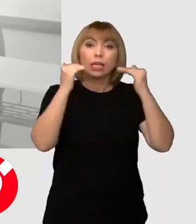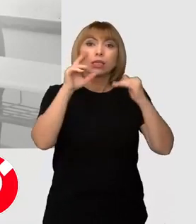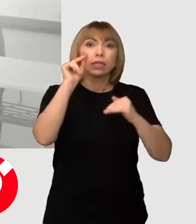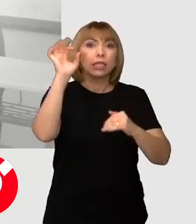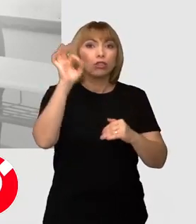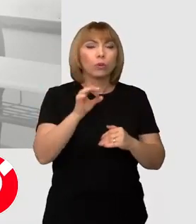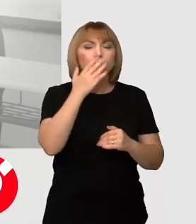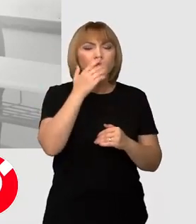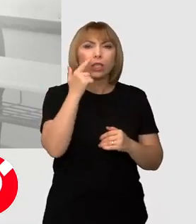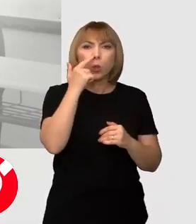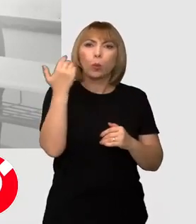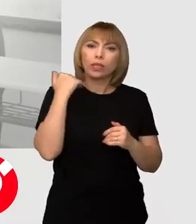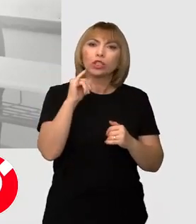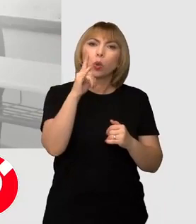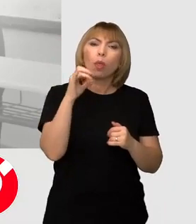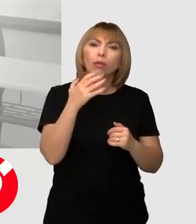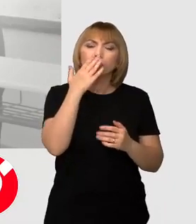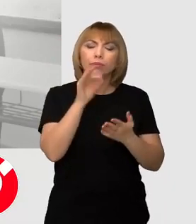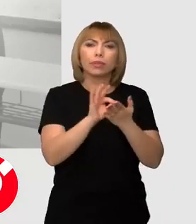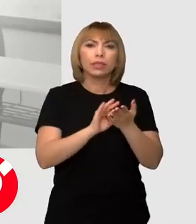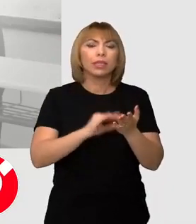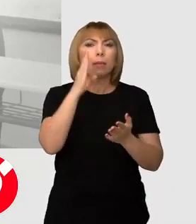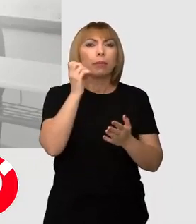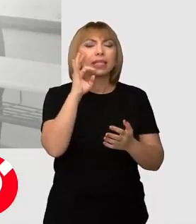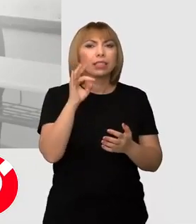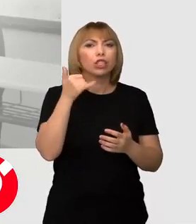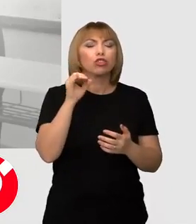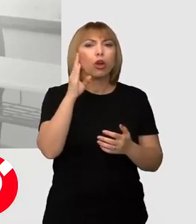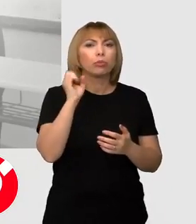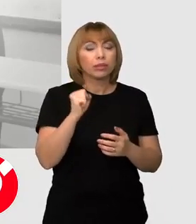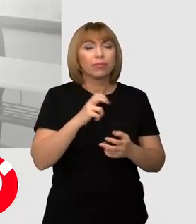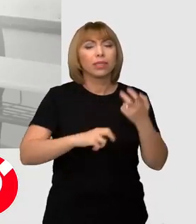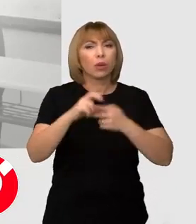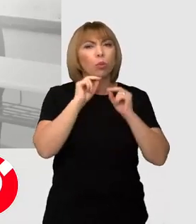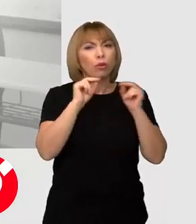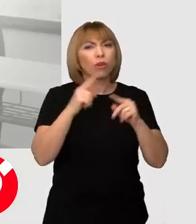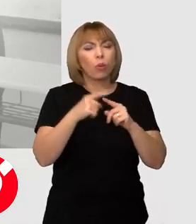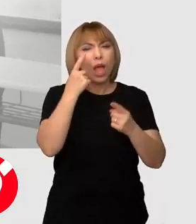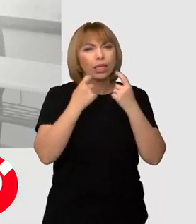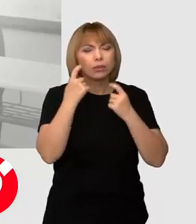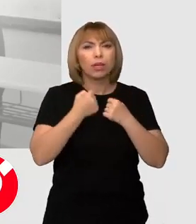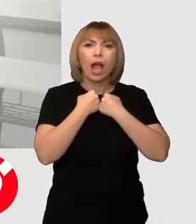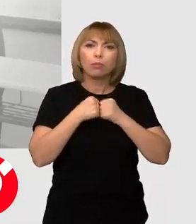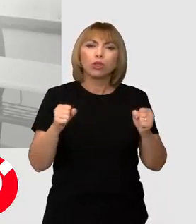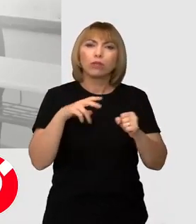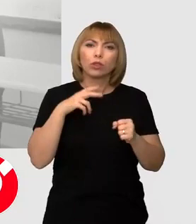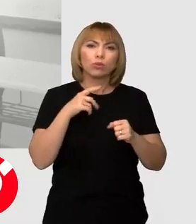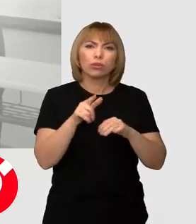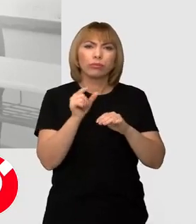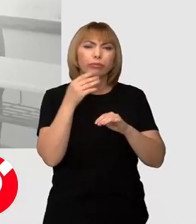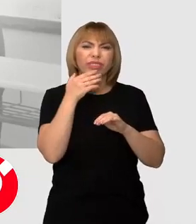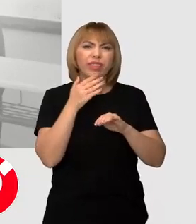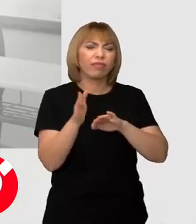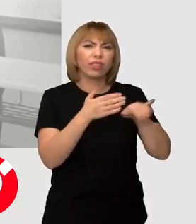% față de iunie și de iulie, potrivit datelor Best Jobs. Însă sunt căutați profesori cu experiență, deci absolvenții sunt din start